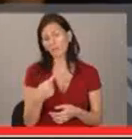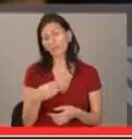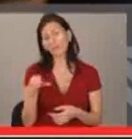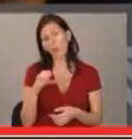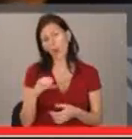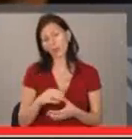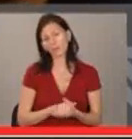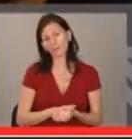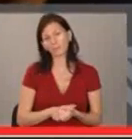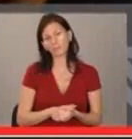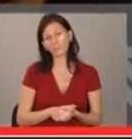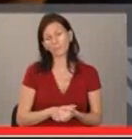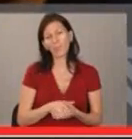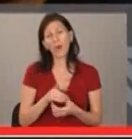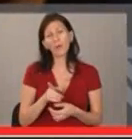Казва се Стояно.